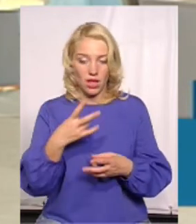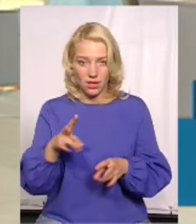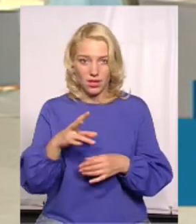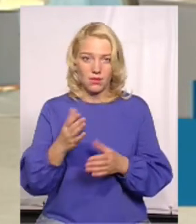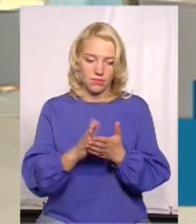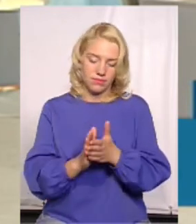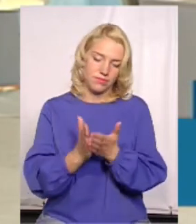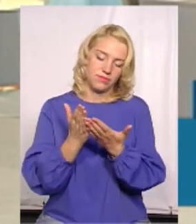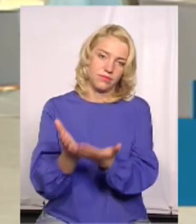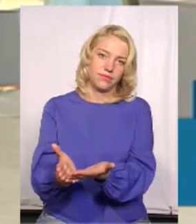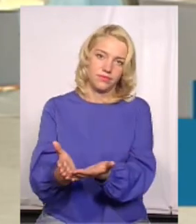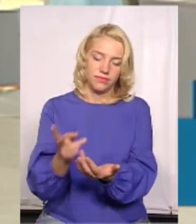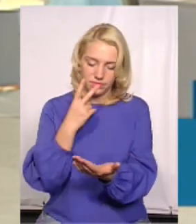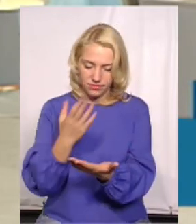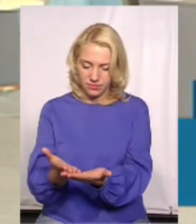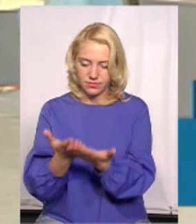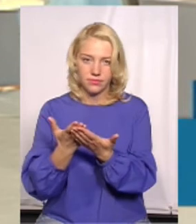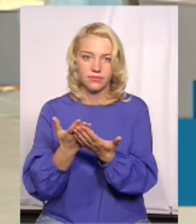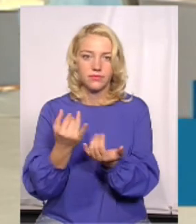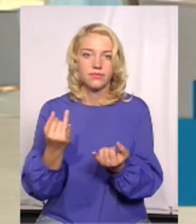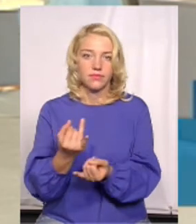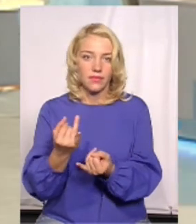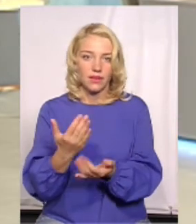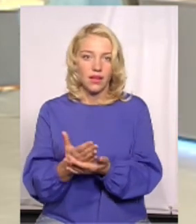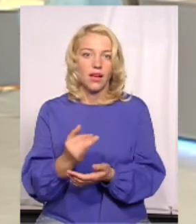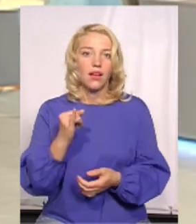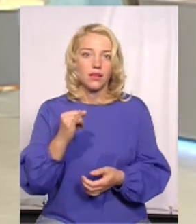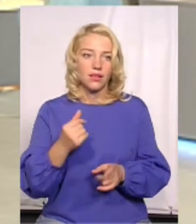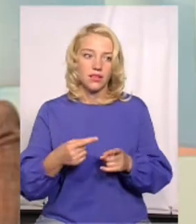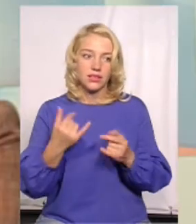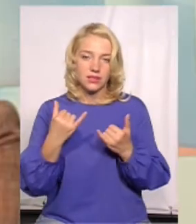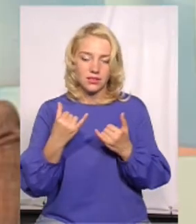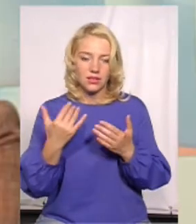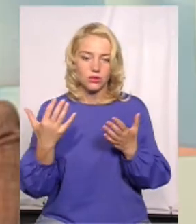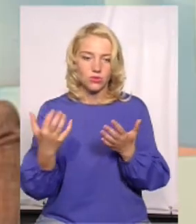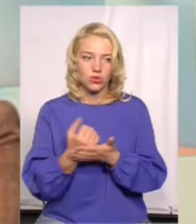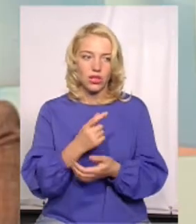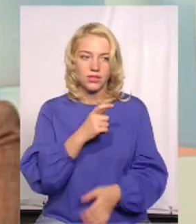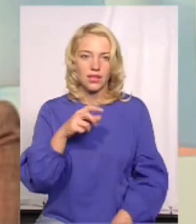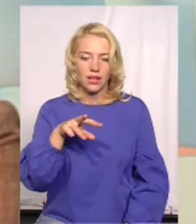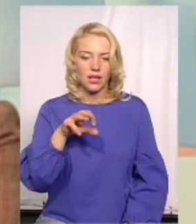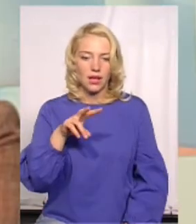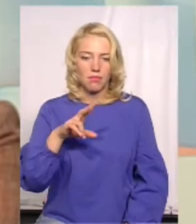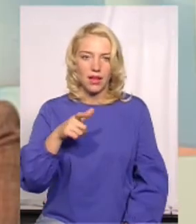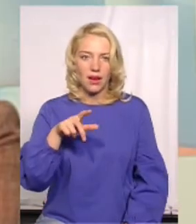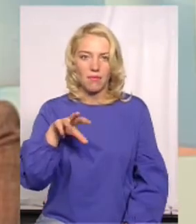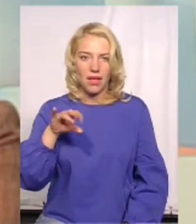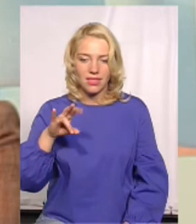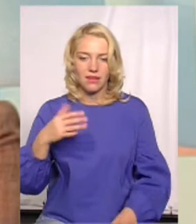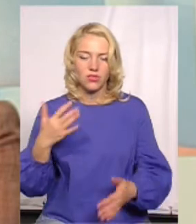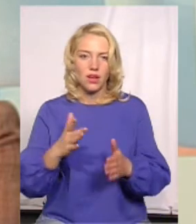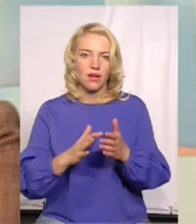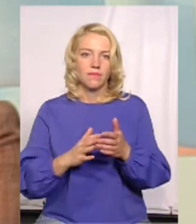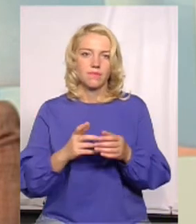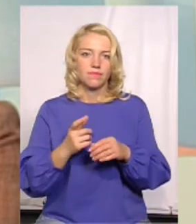відправити людей, щоб вони познайомили з місцем. Зараз виходить, що Хмельмен трошки переріс комікс, і хмельничани